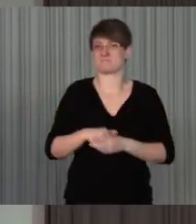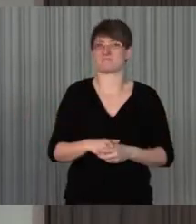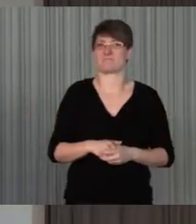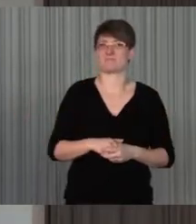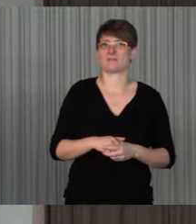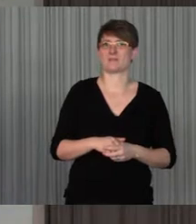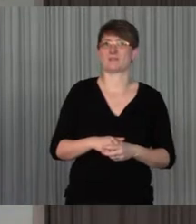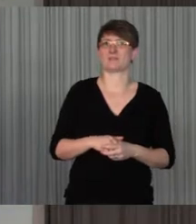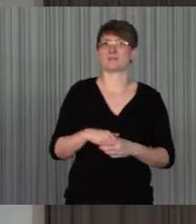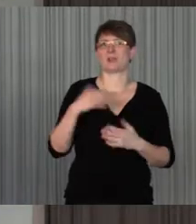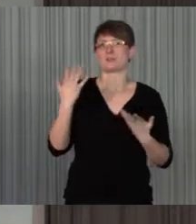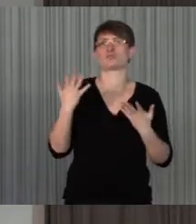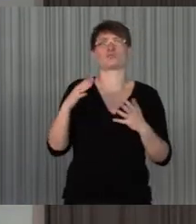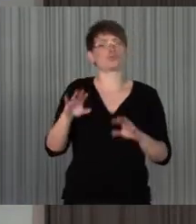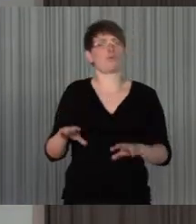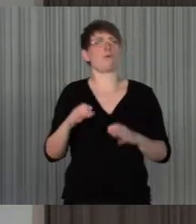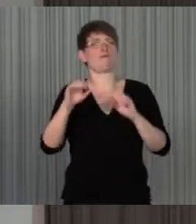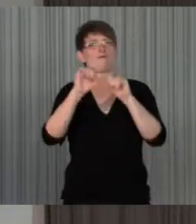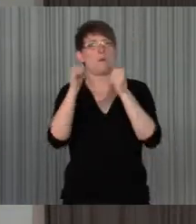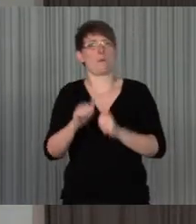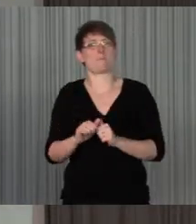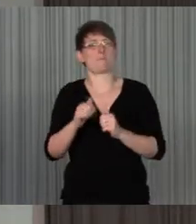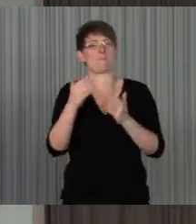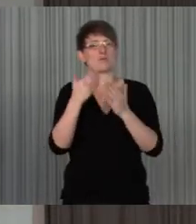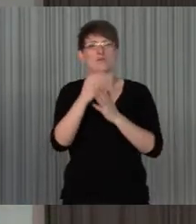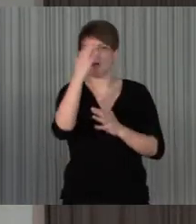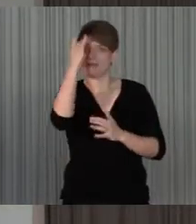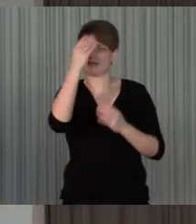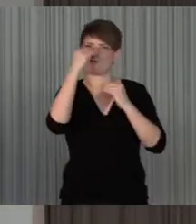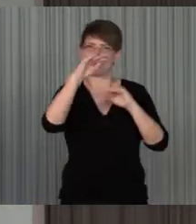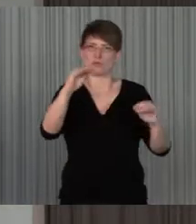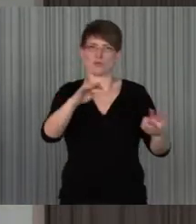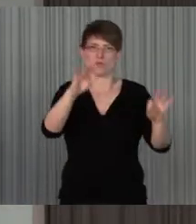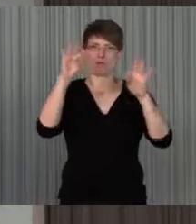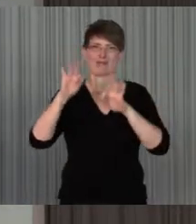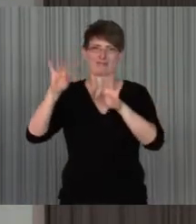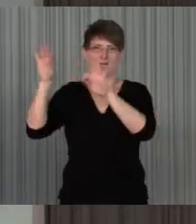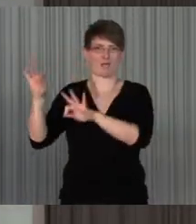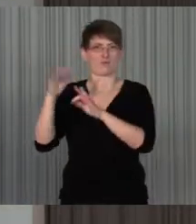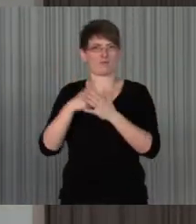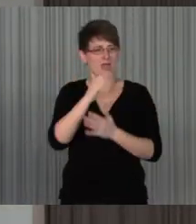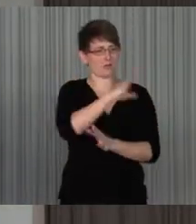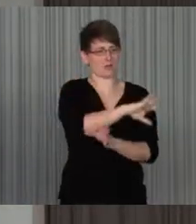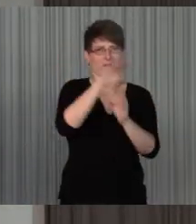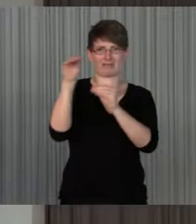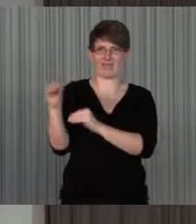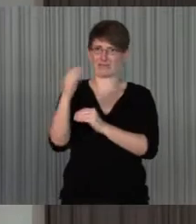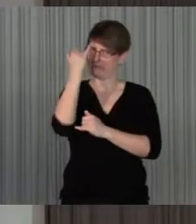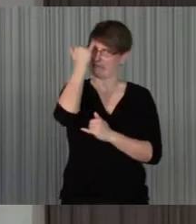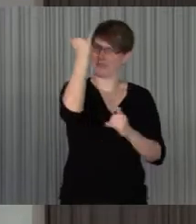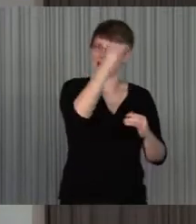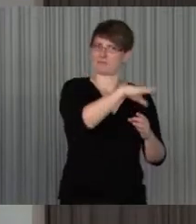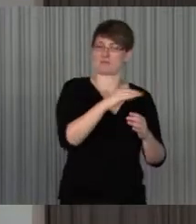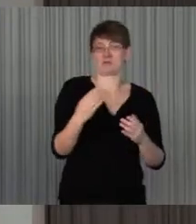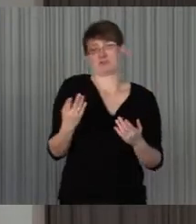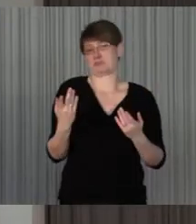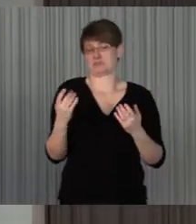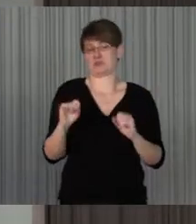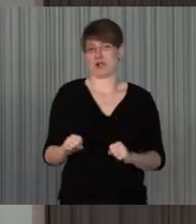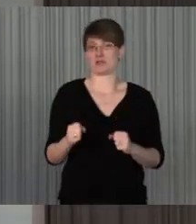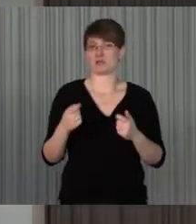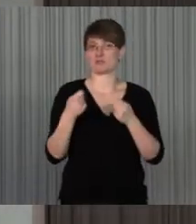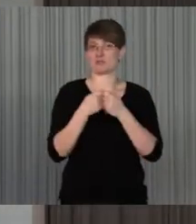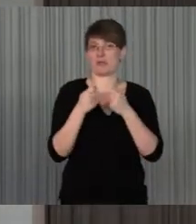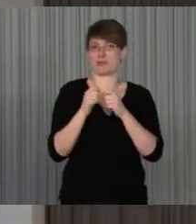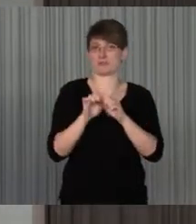sozusagen da zu kommunizieren oder Informationen zu übertragen. Das hat da, denke ich, noch nicht ganz spannende